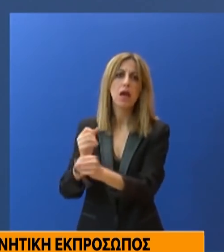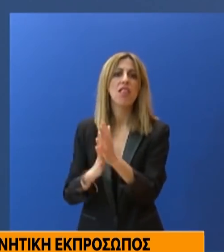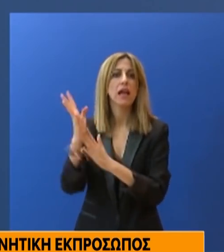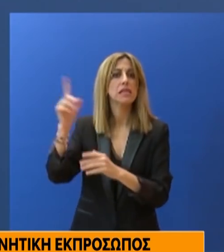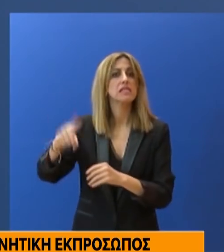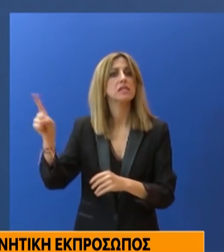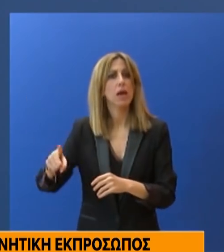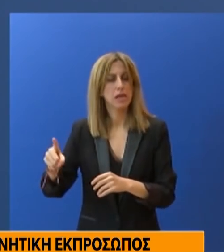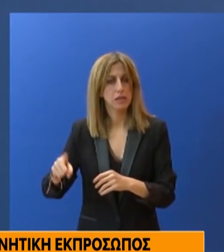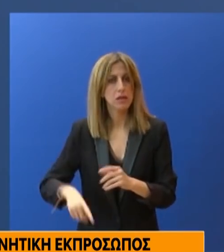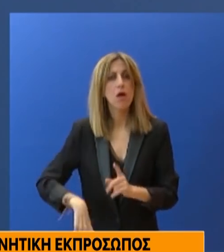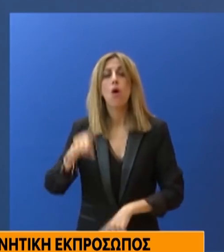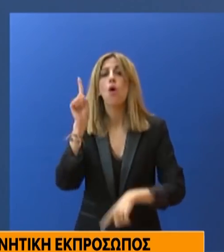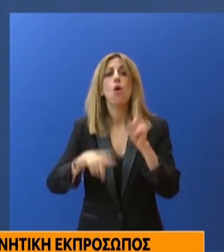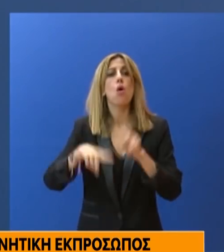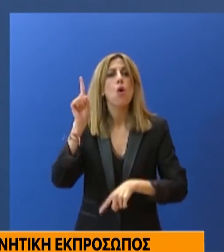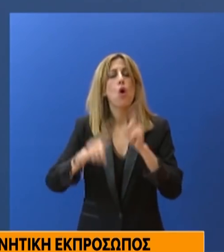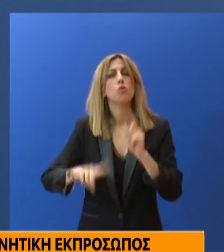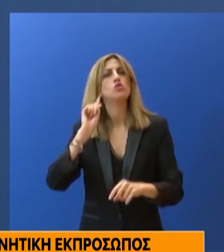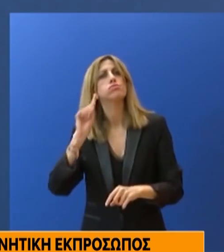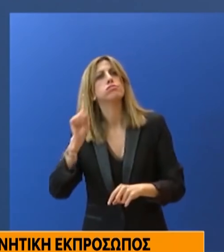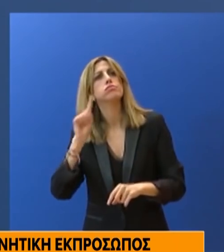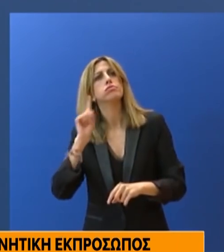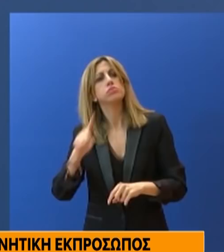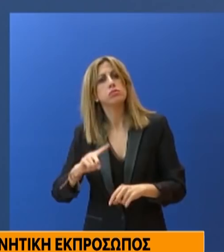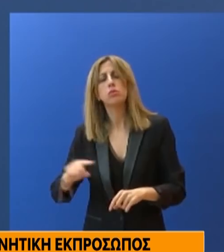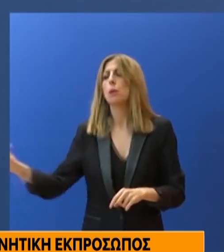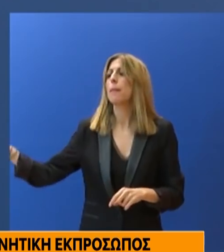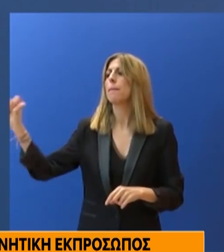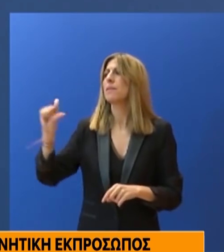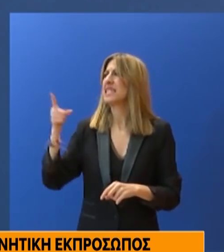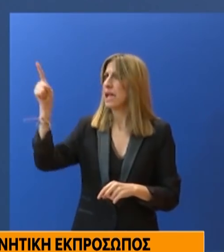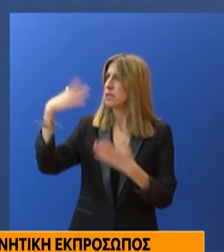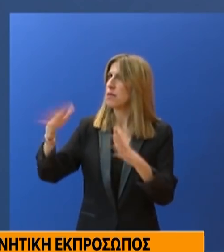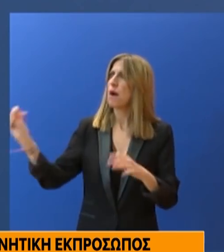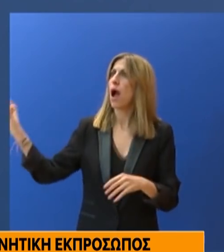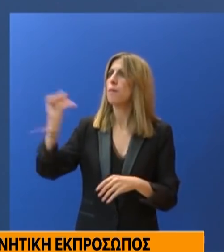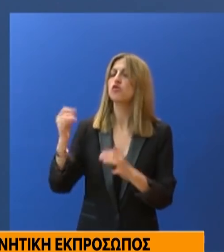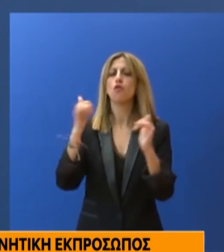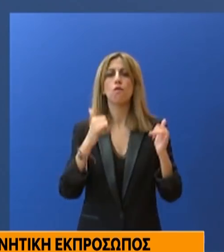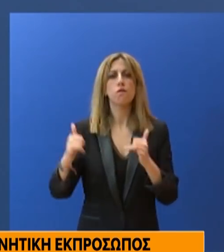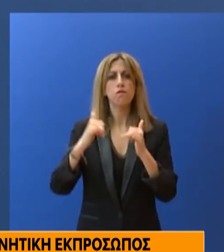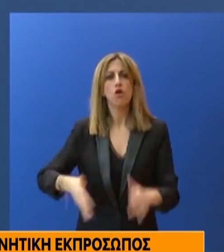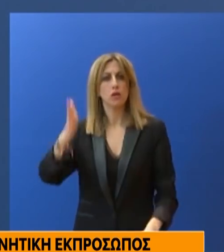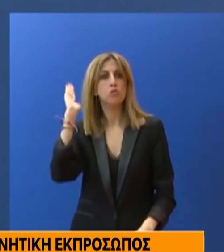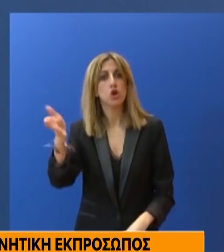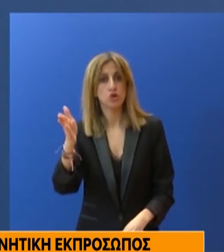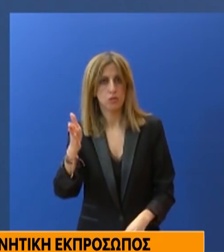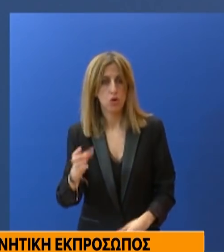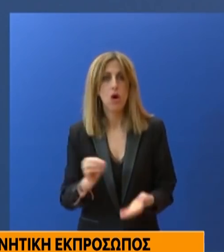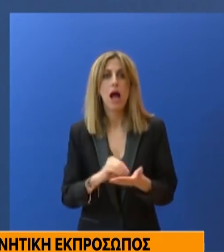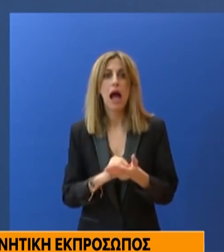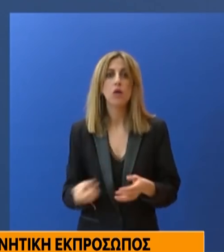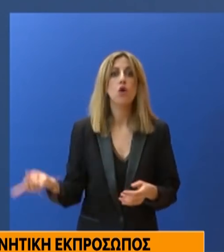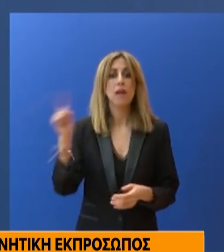διοικητικό πρόστιμο για όσους παραβιάζουν την υποχρέωση αυτή. Ακόμη, από αύριο το πρωί αναστέλλεται η εφαρμογή του